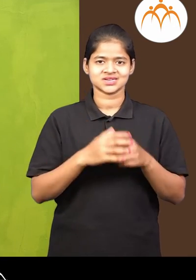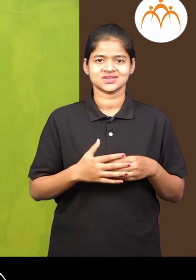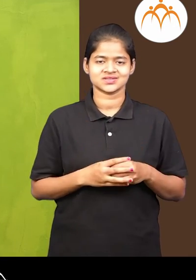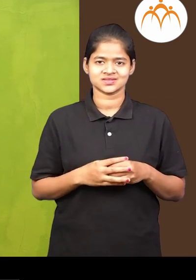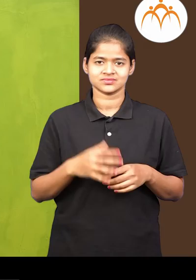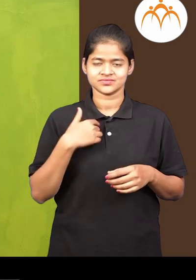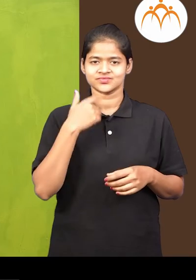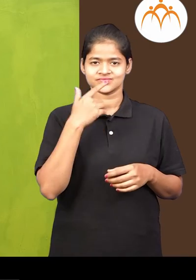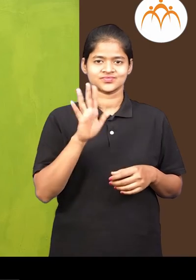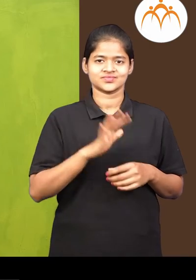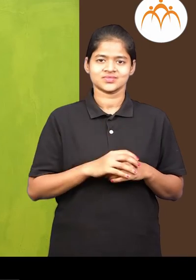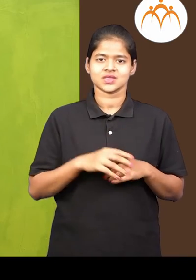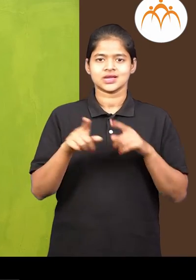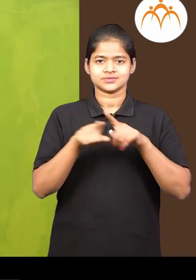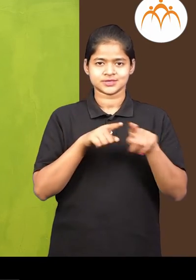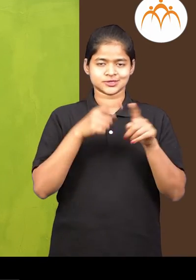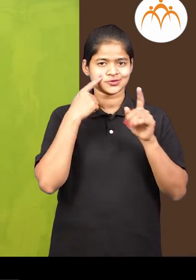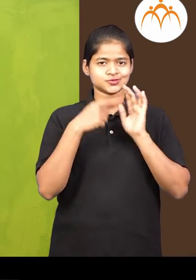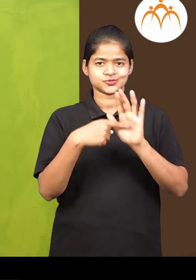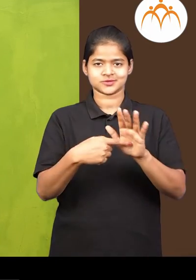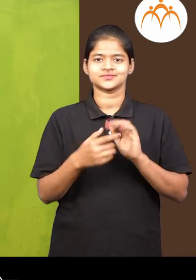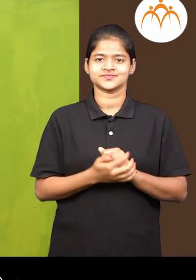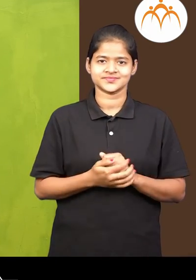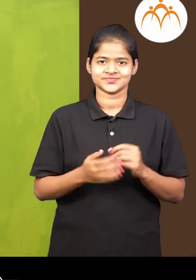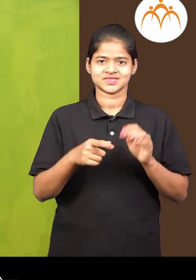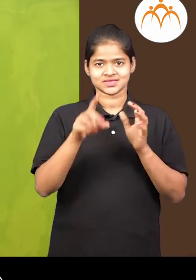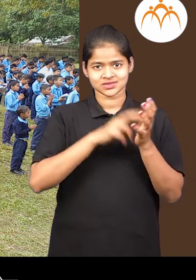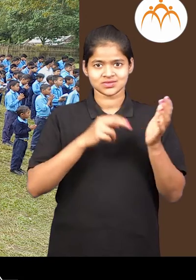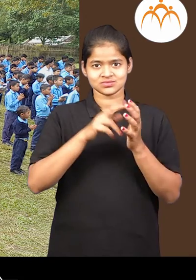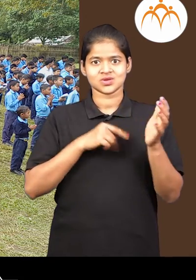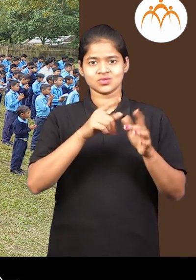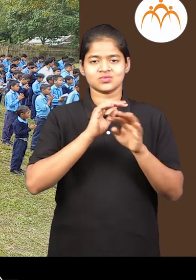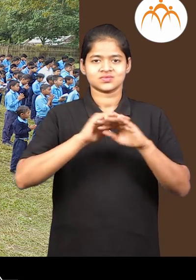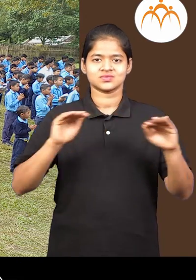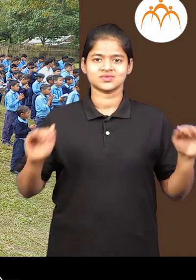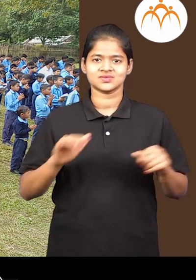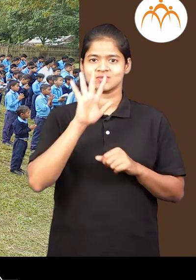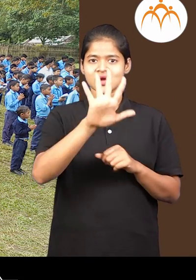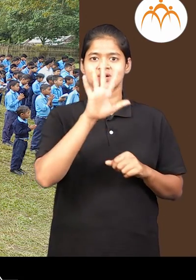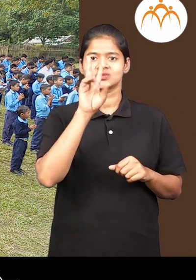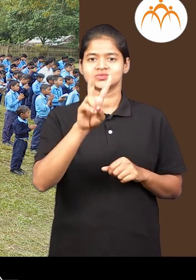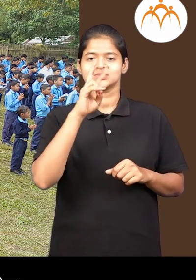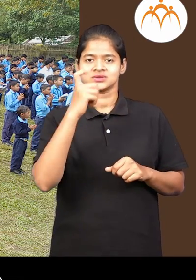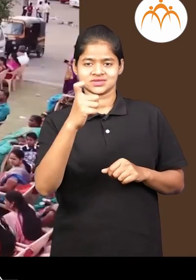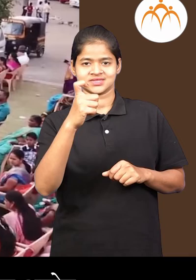पर अतार अमा तू हे उधारण बोगा एका गावात ना 527 मुलेत